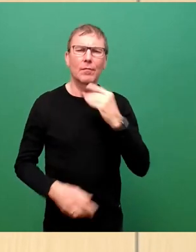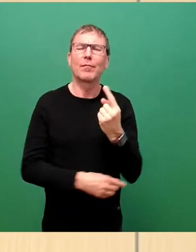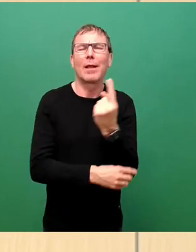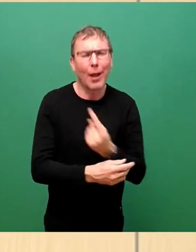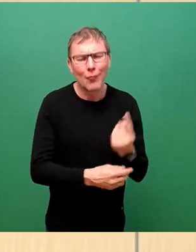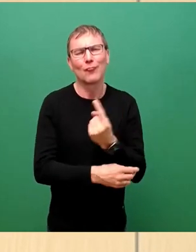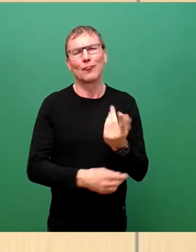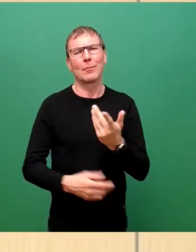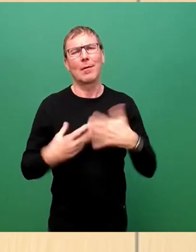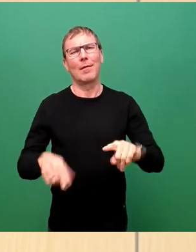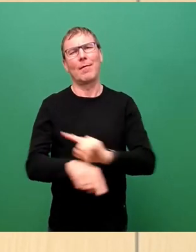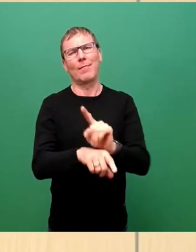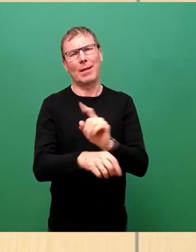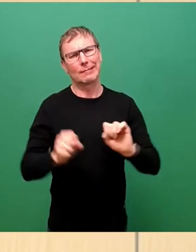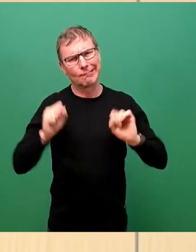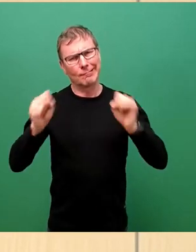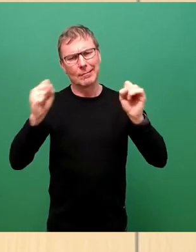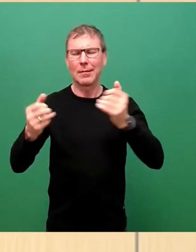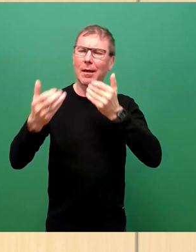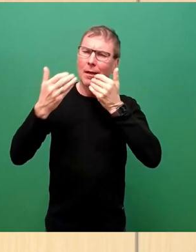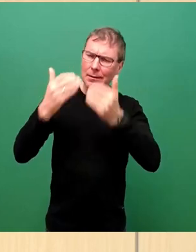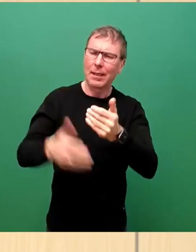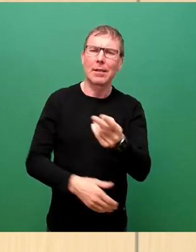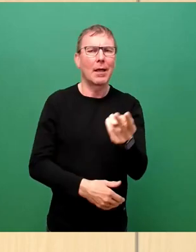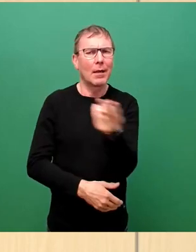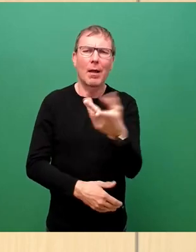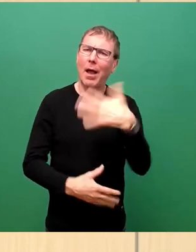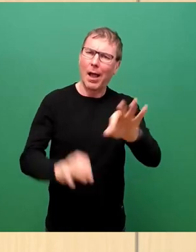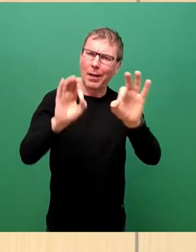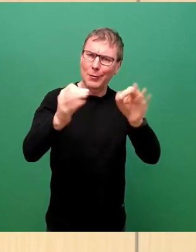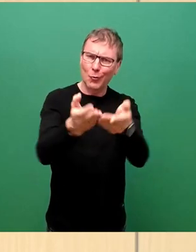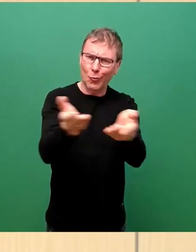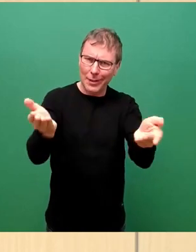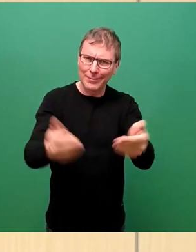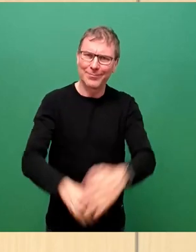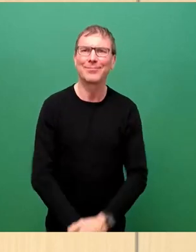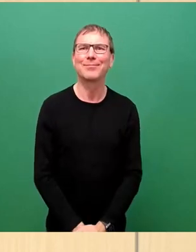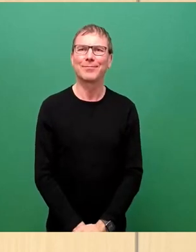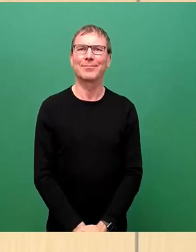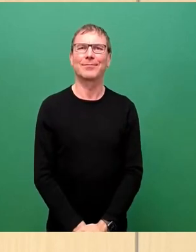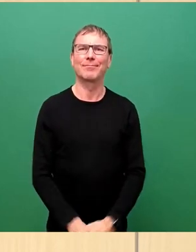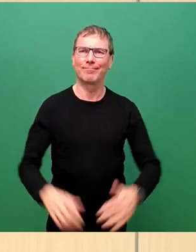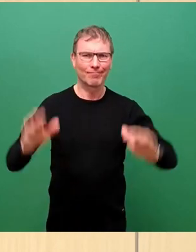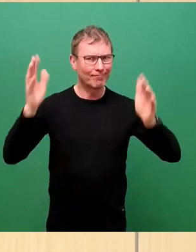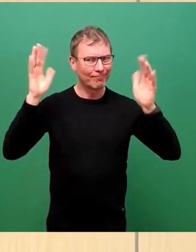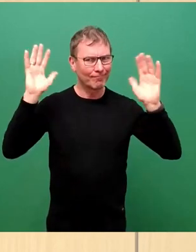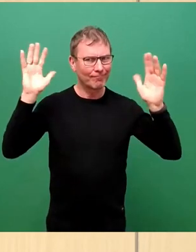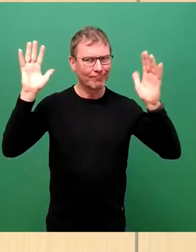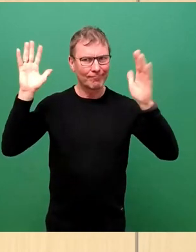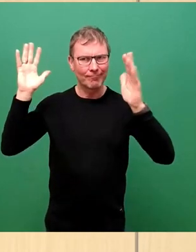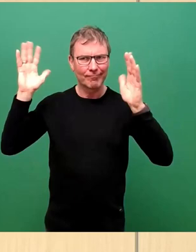Freizeitengagementes. Dankeschön und Ihnen beiden alles Gute. Vielen Dank. Vielen Dank.